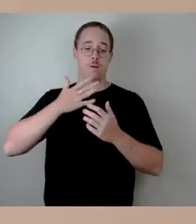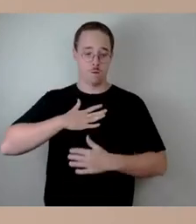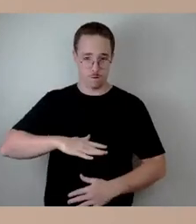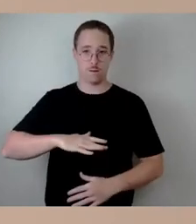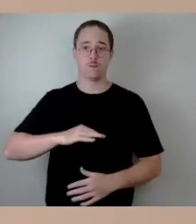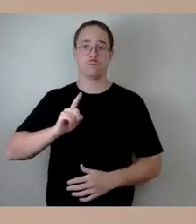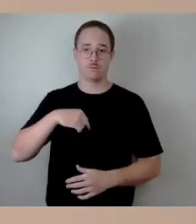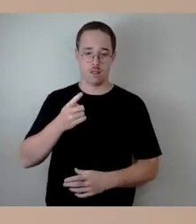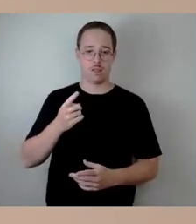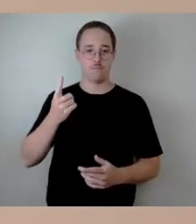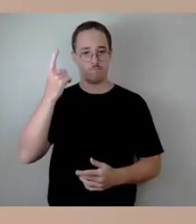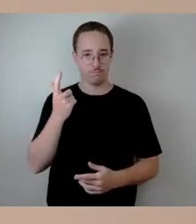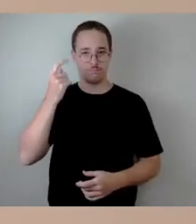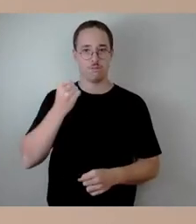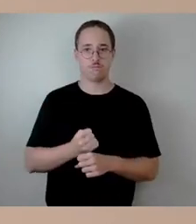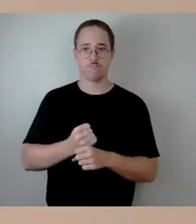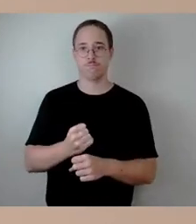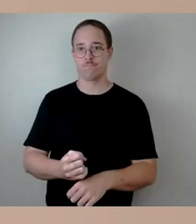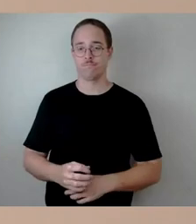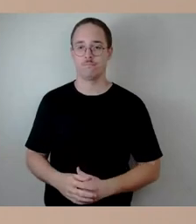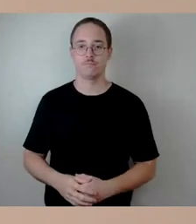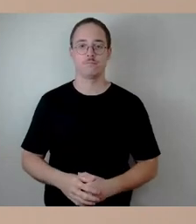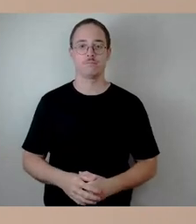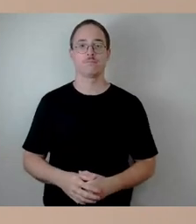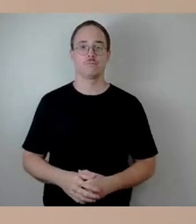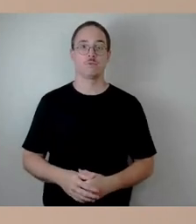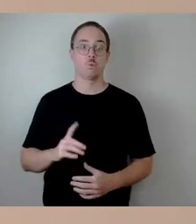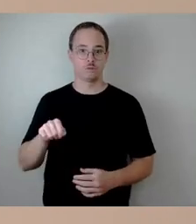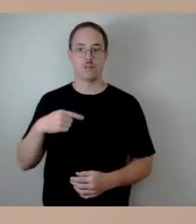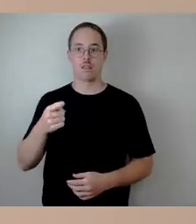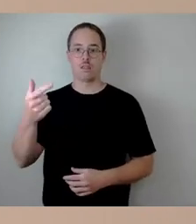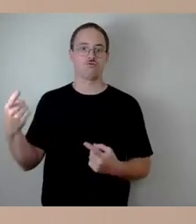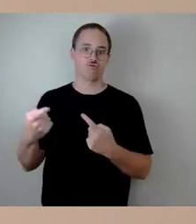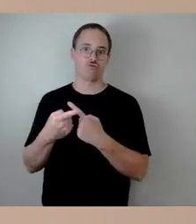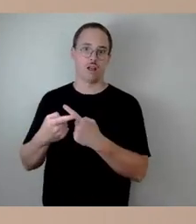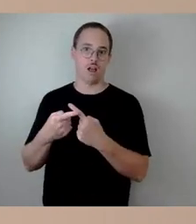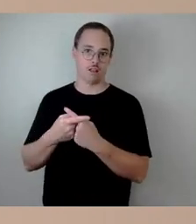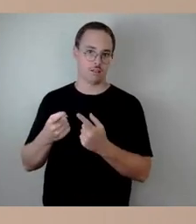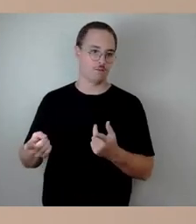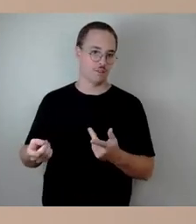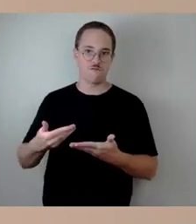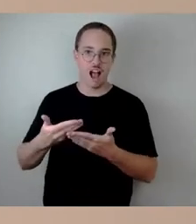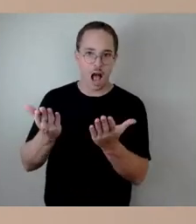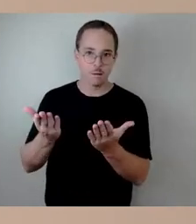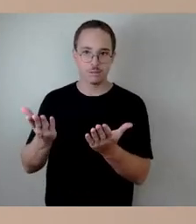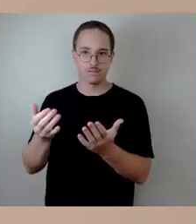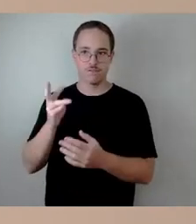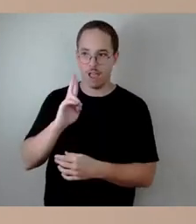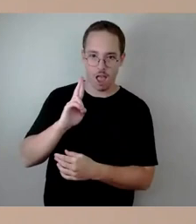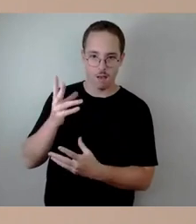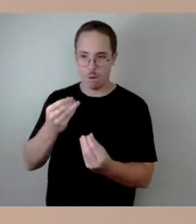Streit vor der Vergabekammer, der uns da ziemlich brutal ausgebremst hat, wir hoffen aber eben und sind zuversichtlich, dass wir jetzt wirklich 25